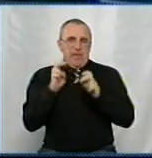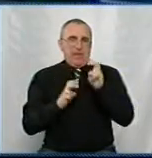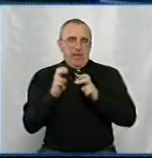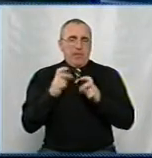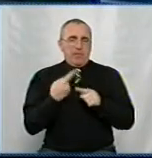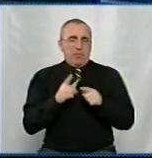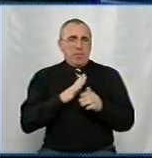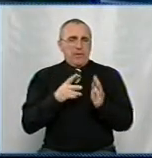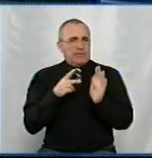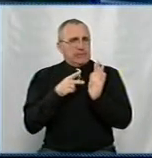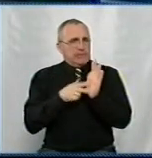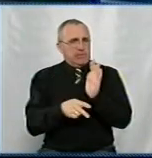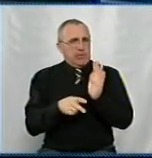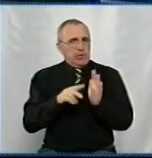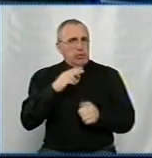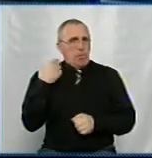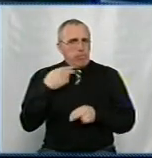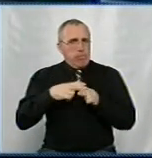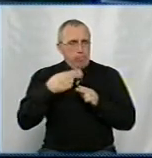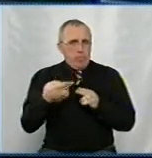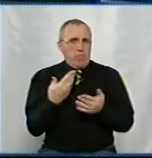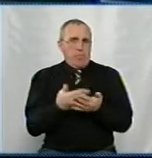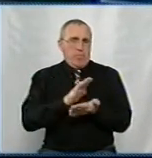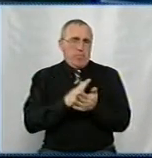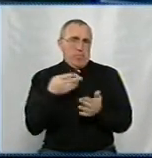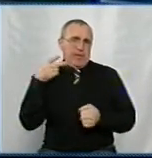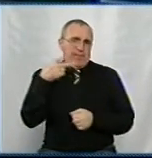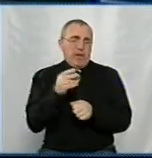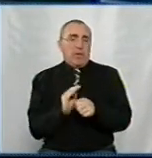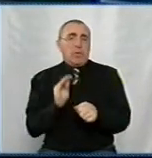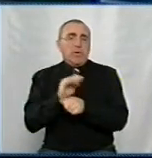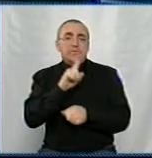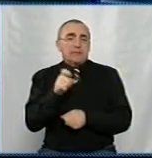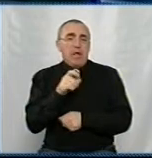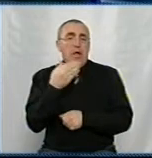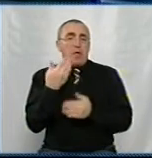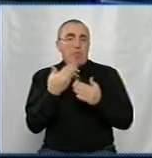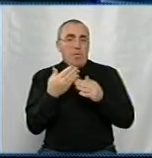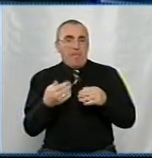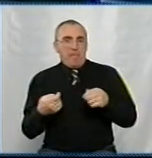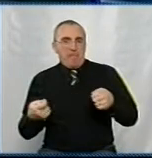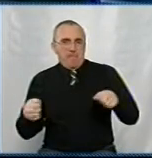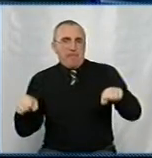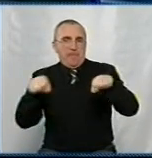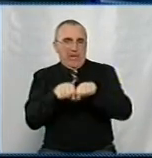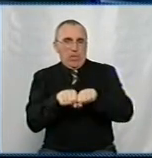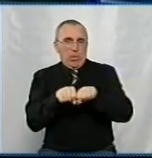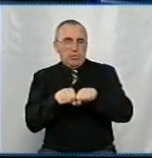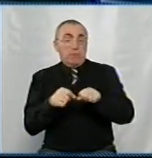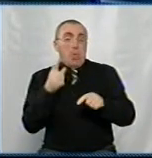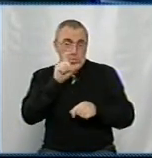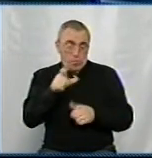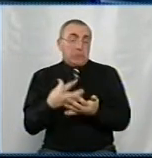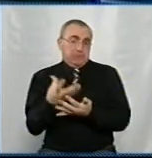8 тисяч було боргу, плюс, умовно, ще 2 тисячі додайте за те, що вас знову підключують. Так, так. І люди сплачують.